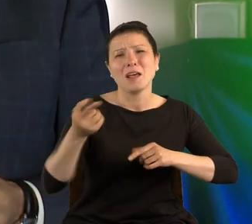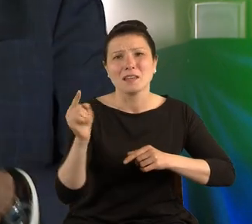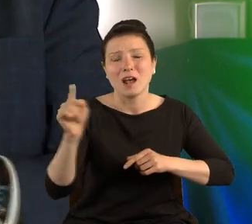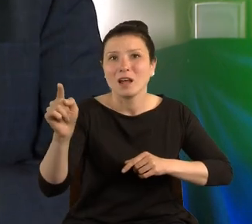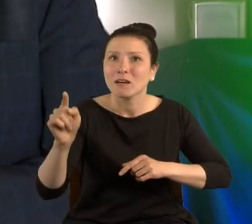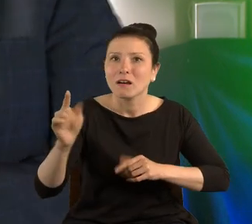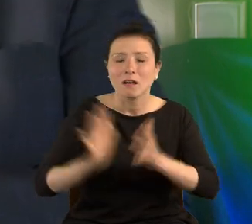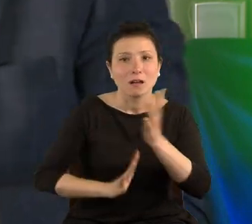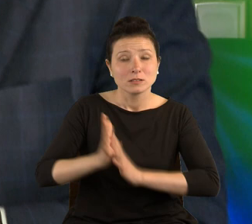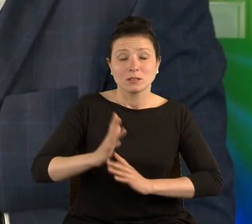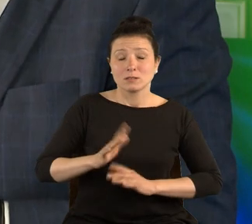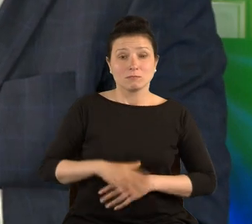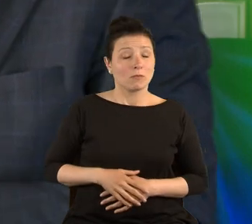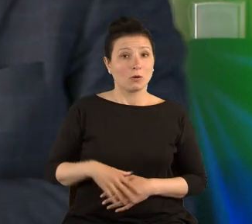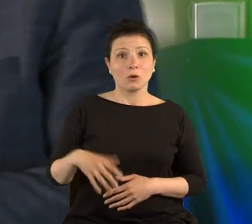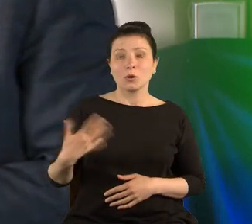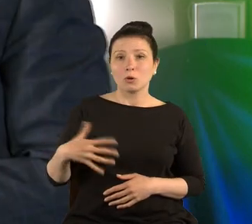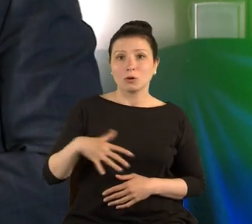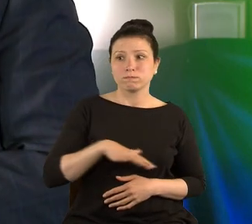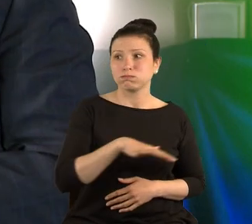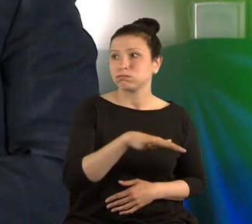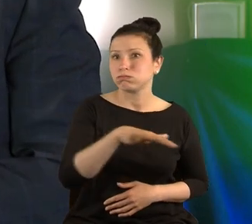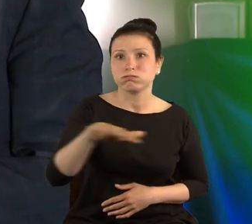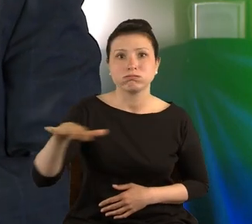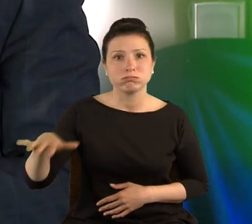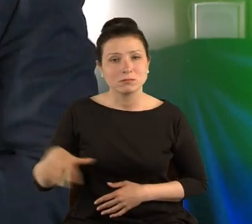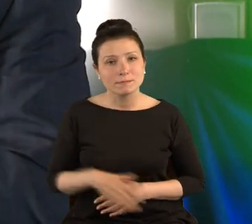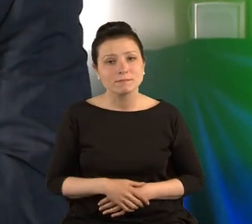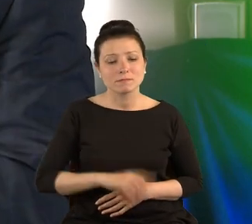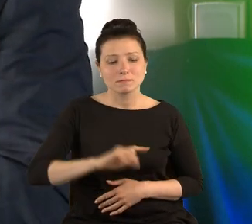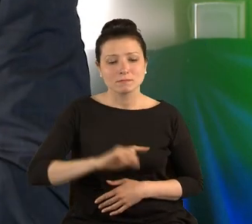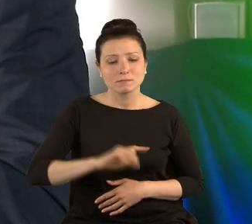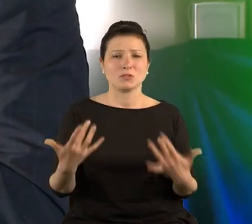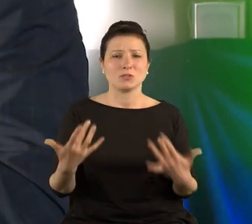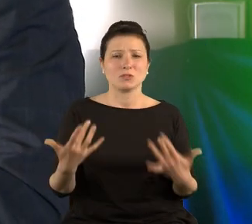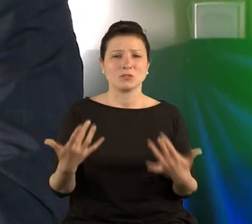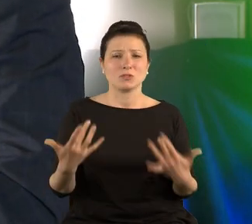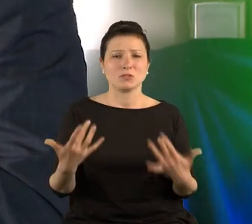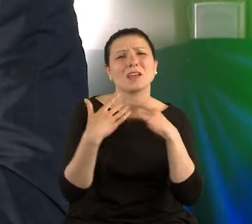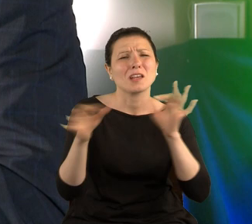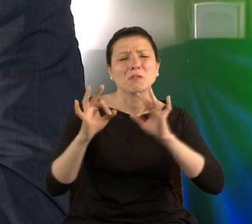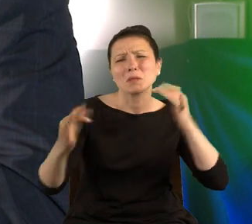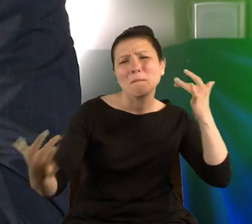troszeczkę inaczej brzmieć. Żyjemy w smogu informacyjnym.